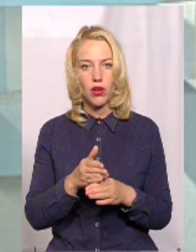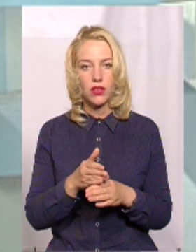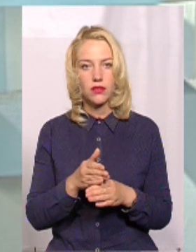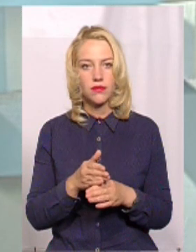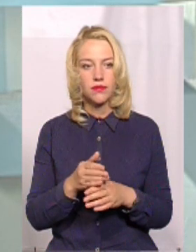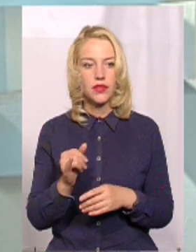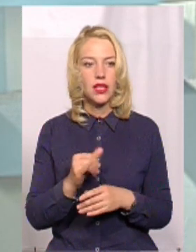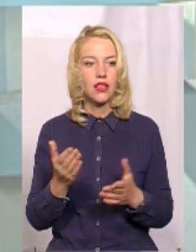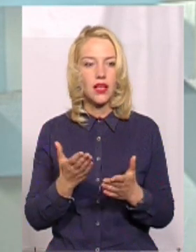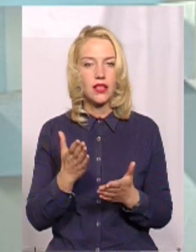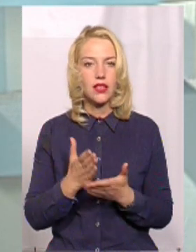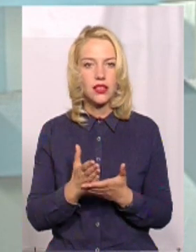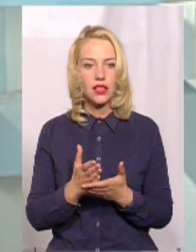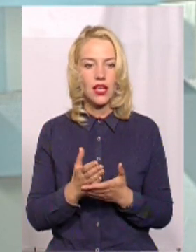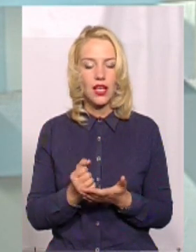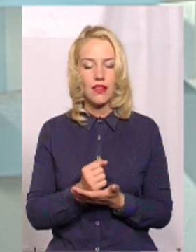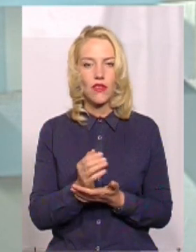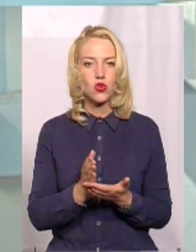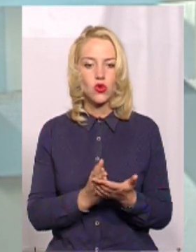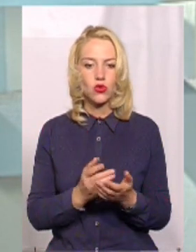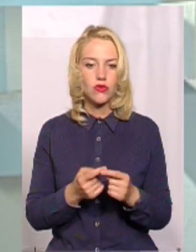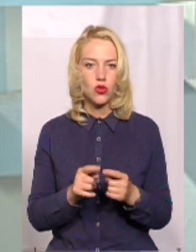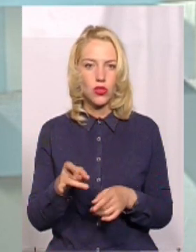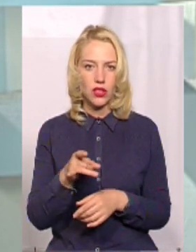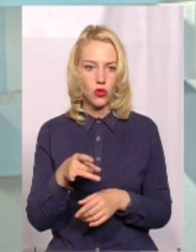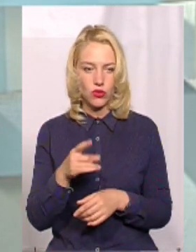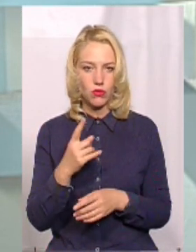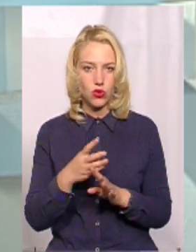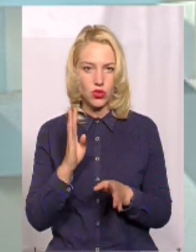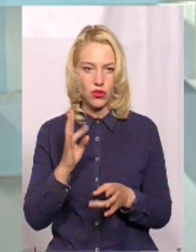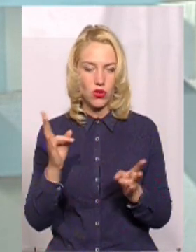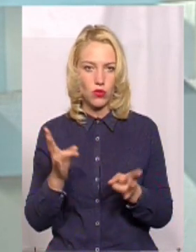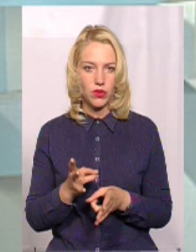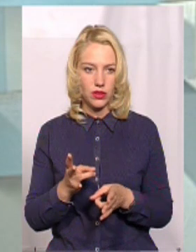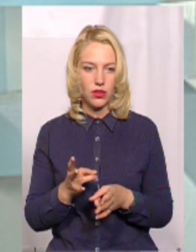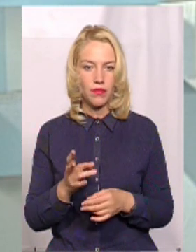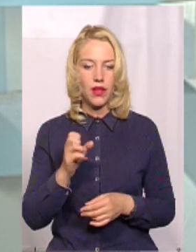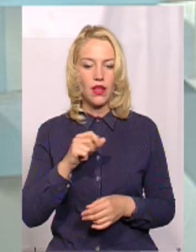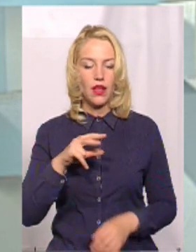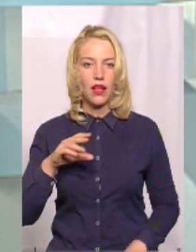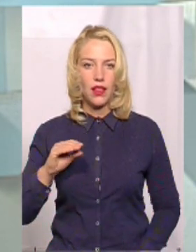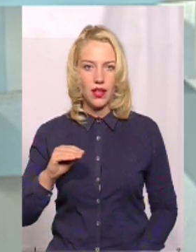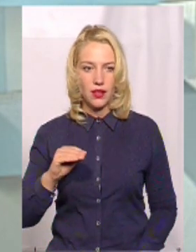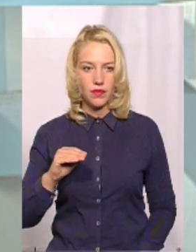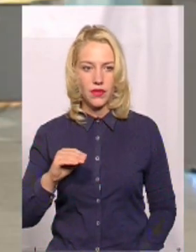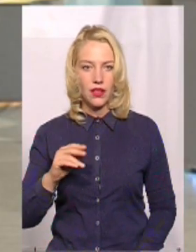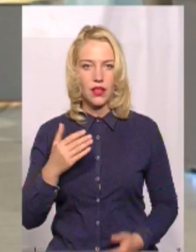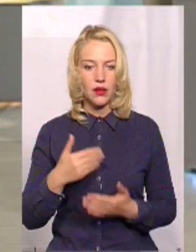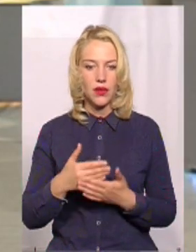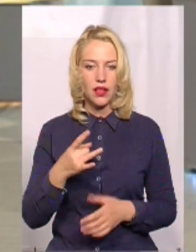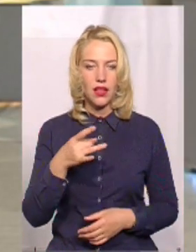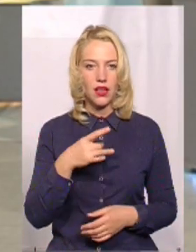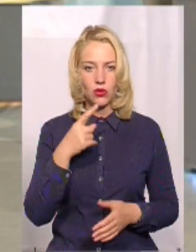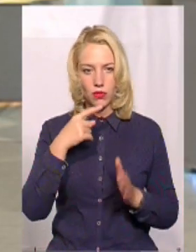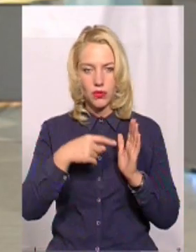які для інфраструктури даного регіону в першу чергу необхідні. Але, ну, припустимо, на район, якщо